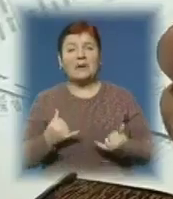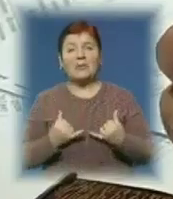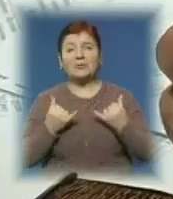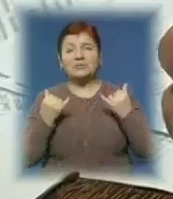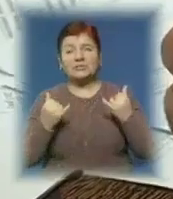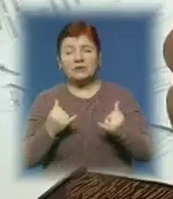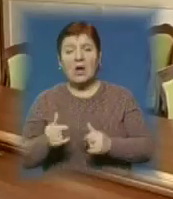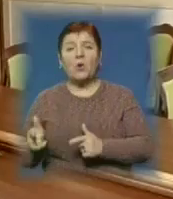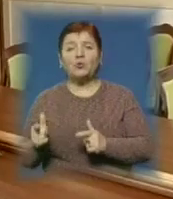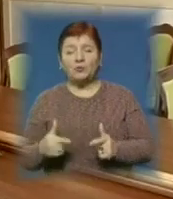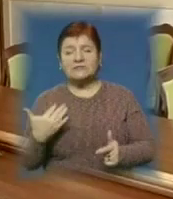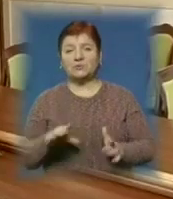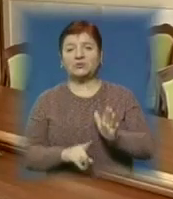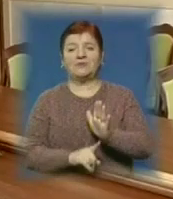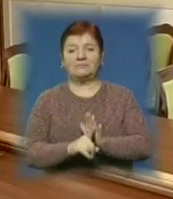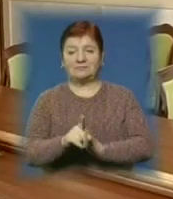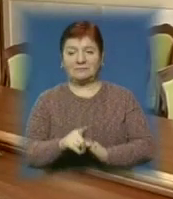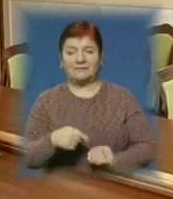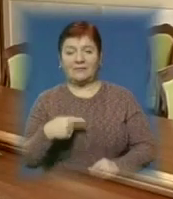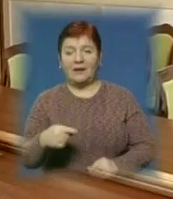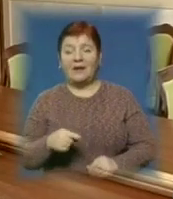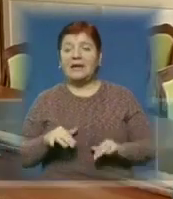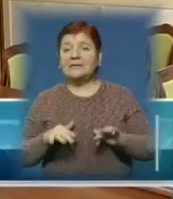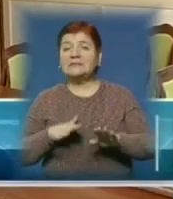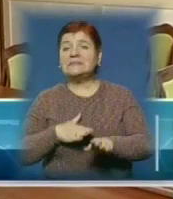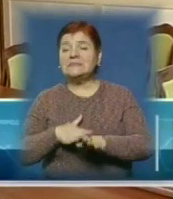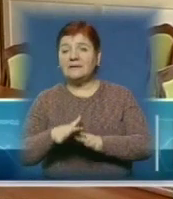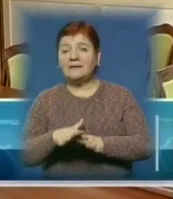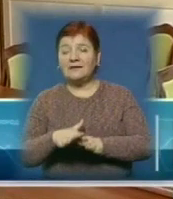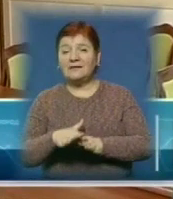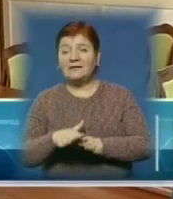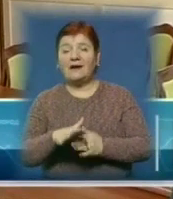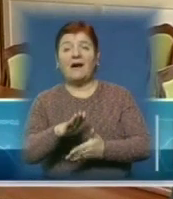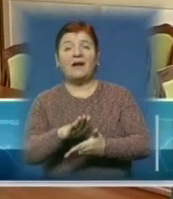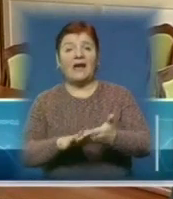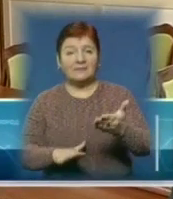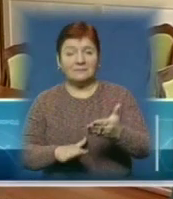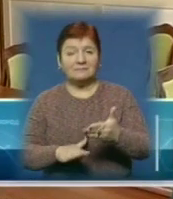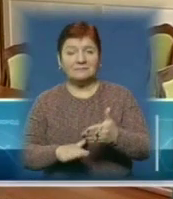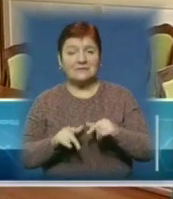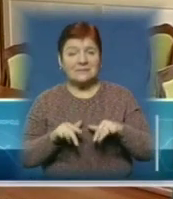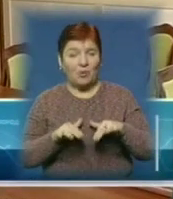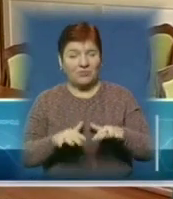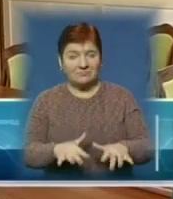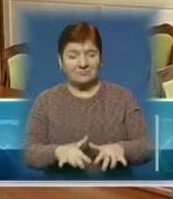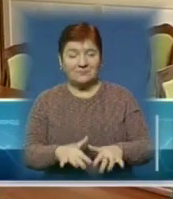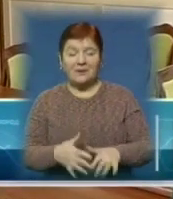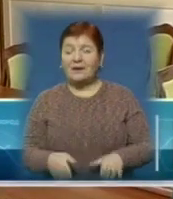готуються вже тепер. Проведено вже цілий ряд заходів. Там, де потрібна була більш така